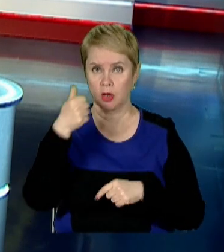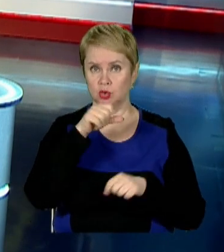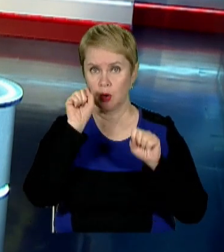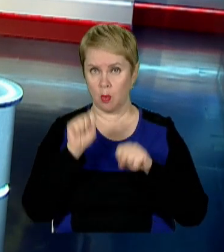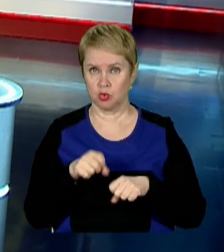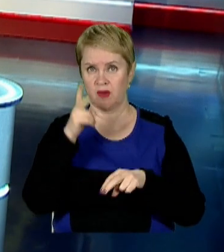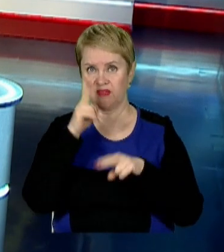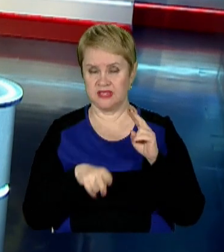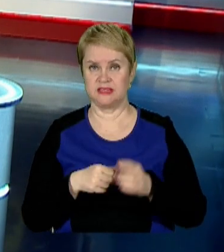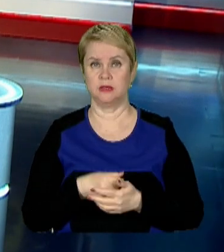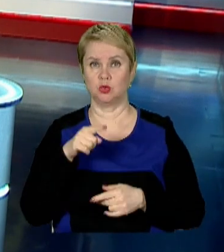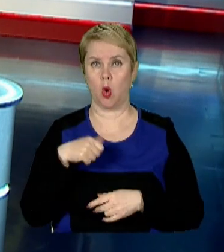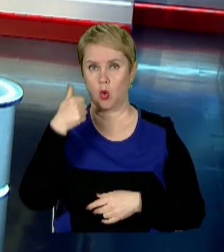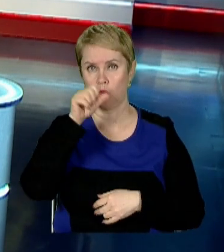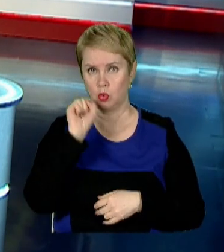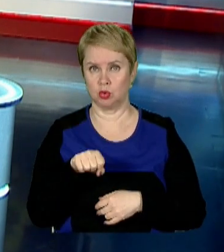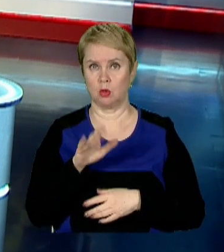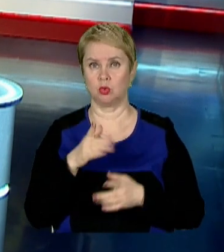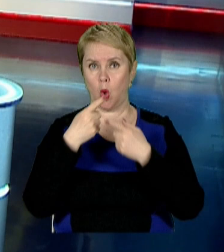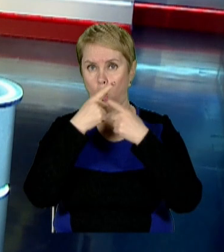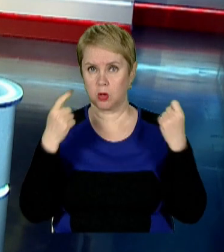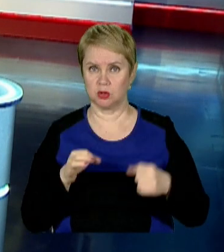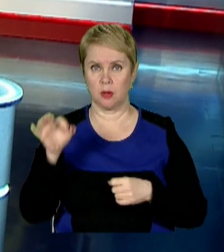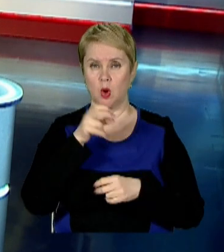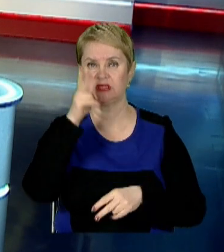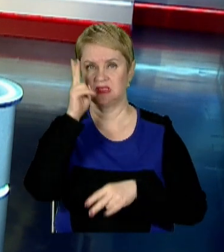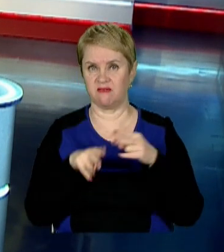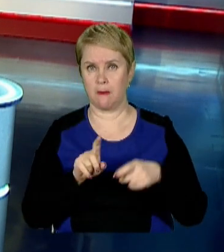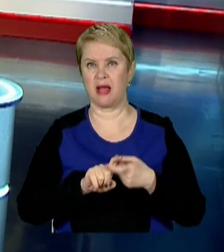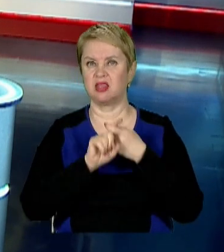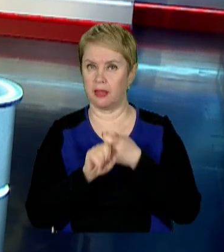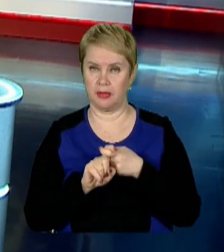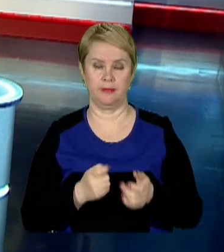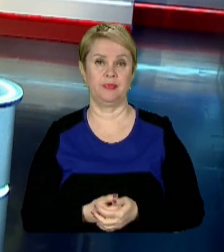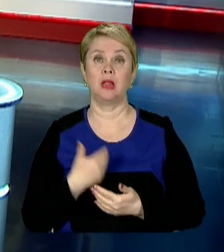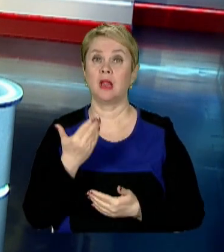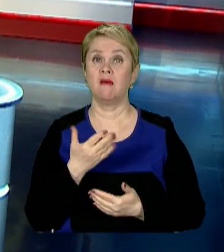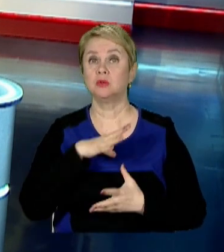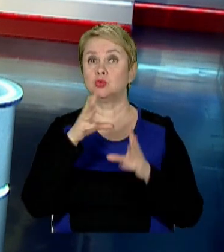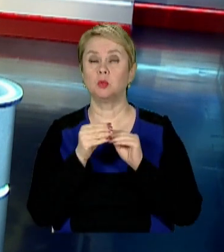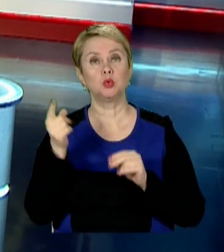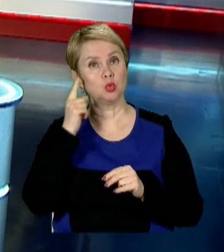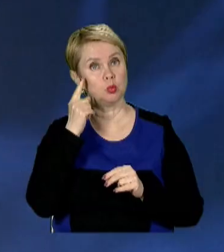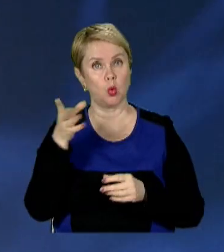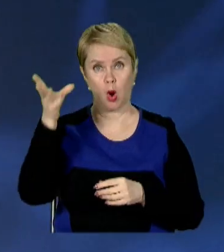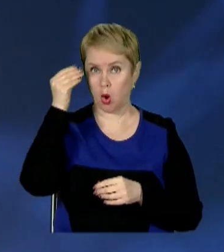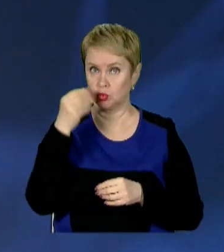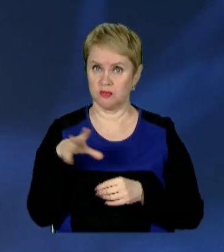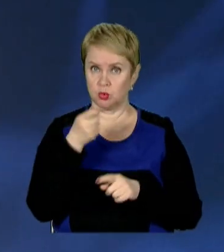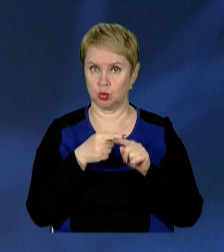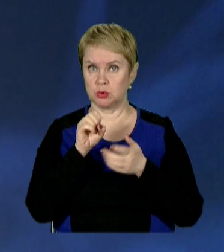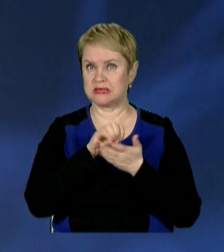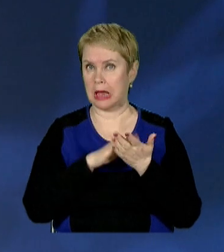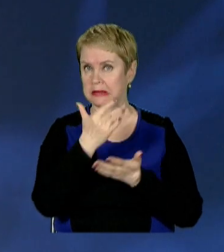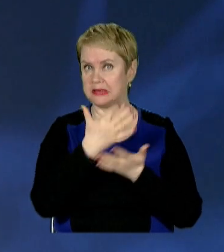в кінці цього року, можна буде оголосити про завершення пандемії. Чи на вашу суб'єктивну думку, враховуючи усю цю